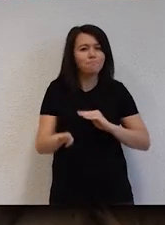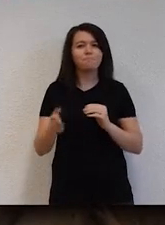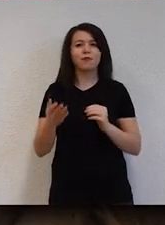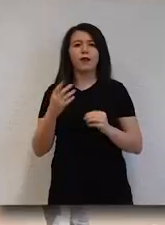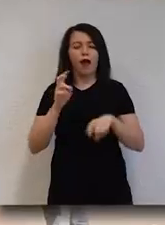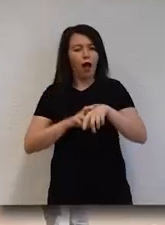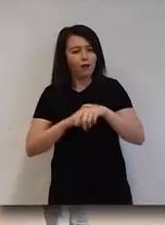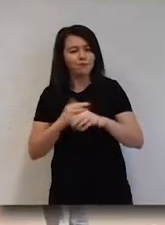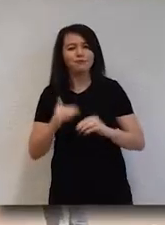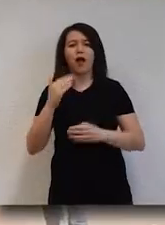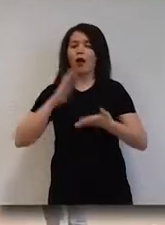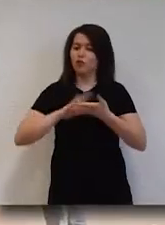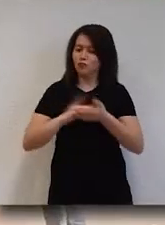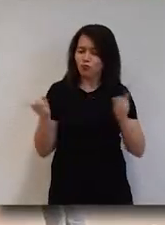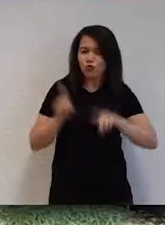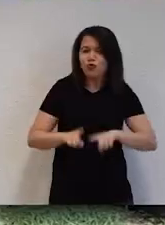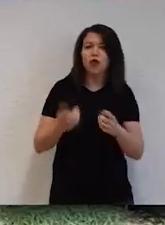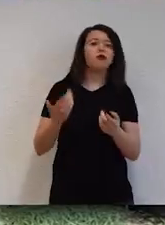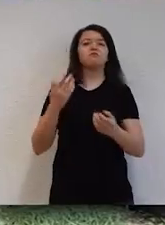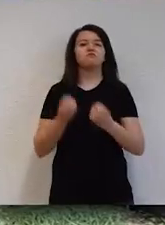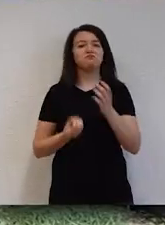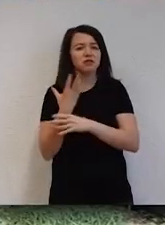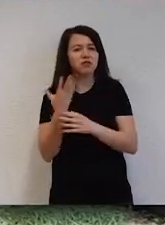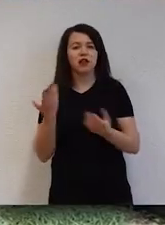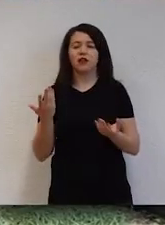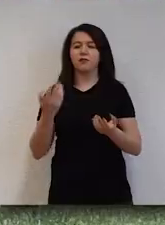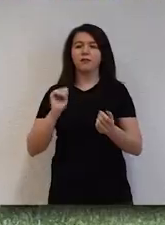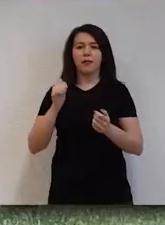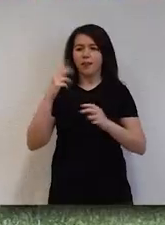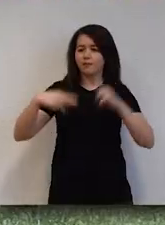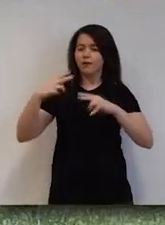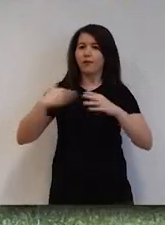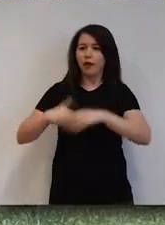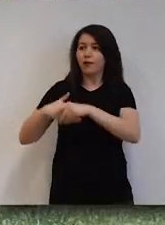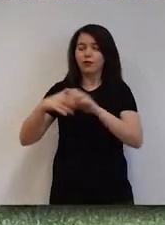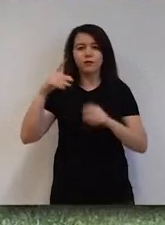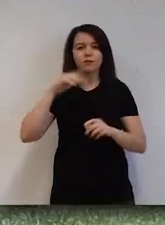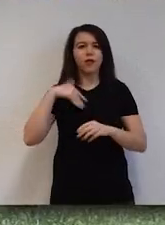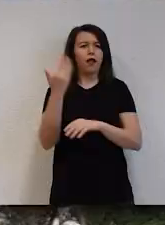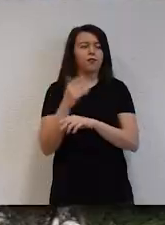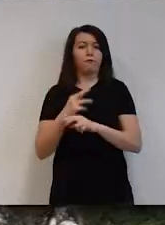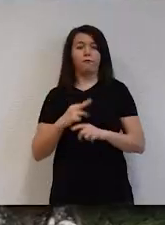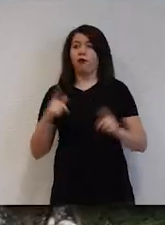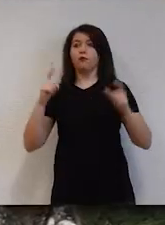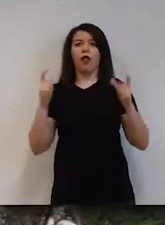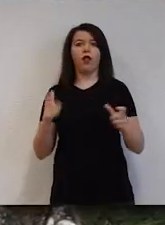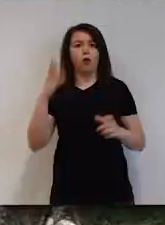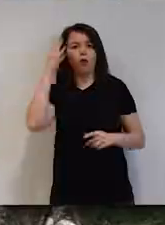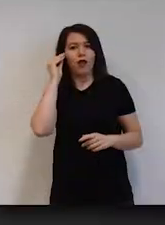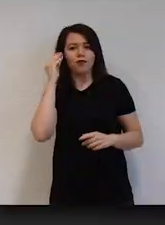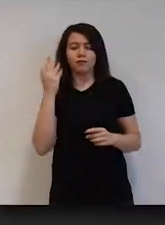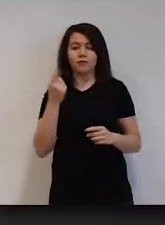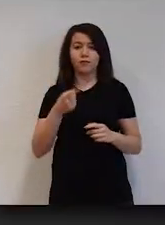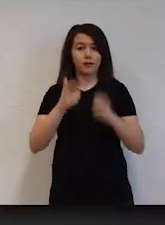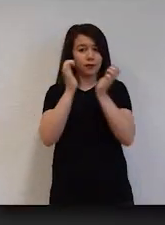adım atacak, anılar biriktirecek, arkadaşlıklar kuracaksınız. Kendinizi başka yerde hayal bile edemeyeceksiniz.